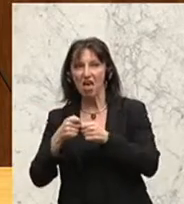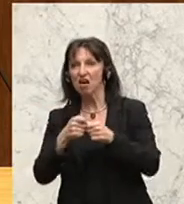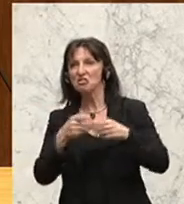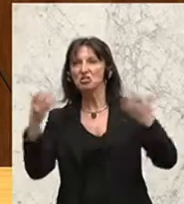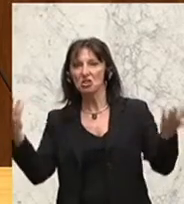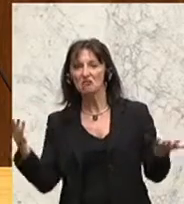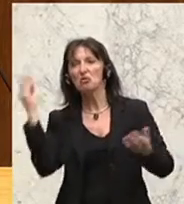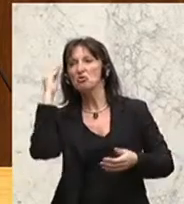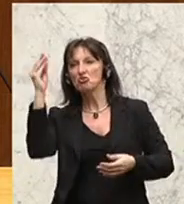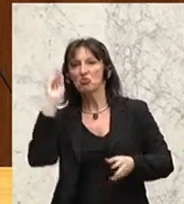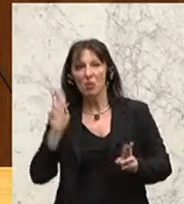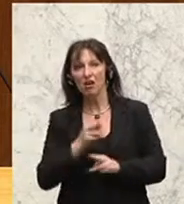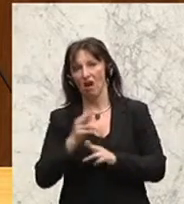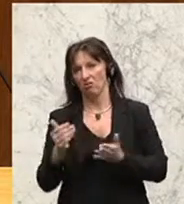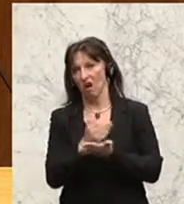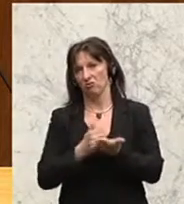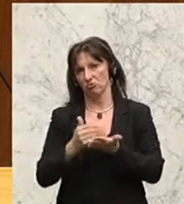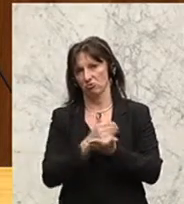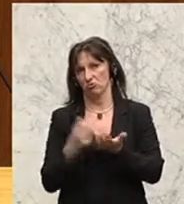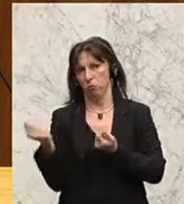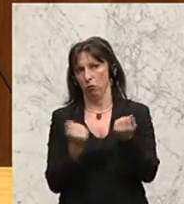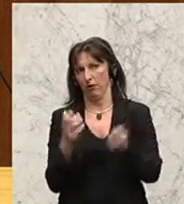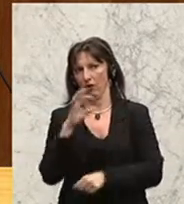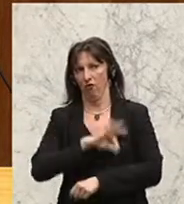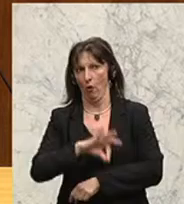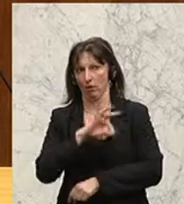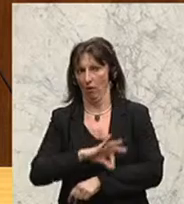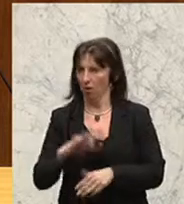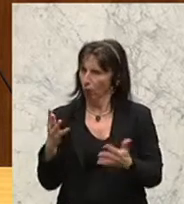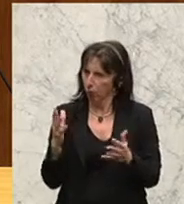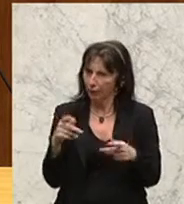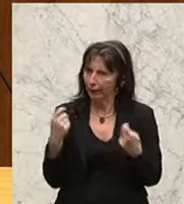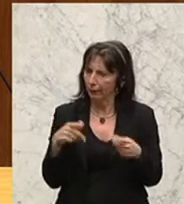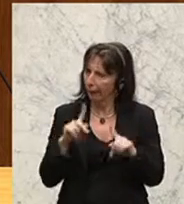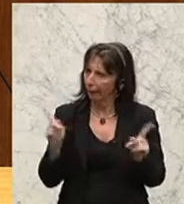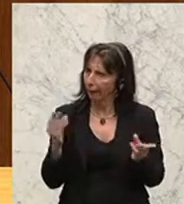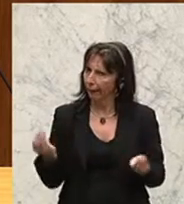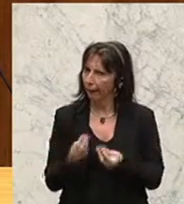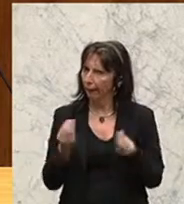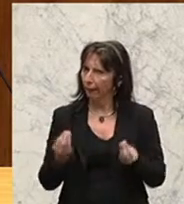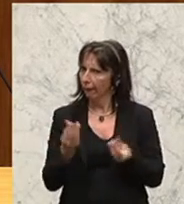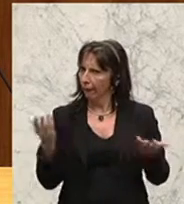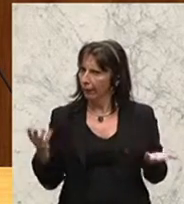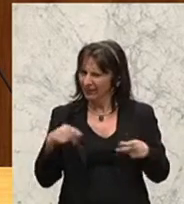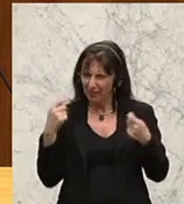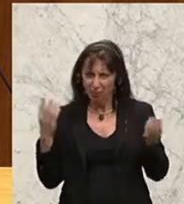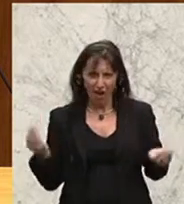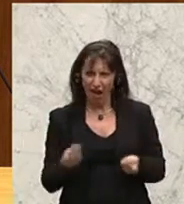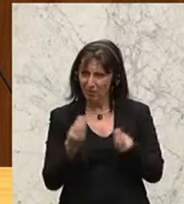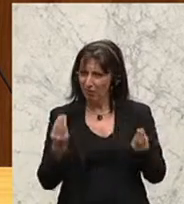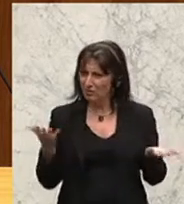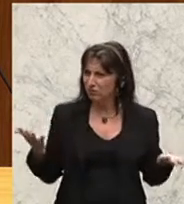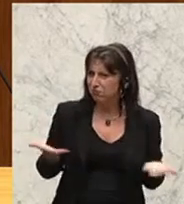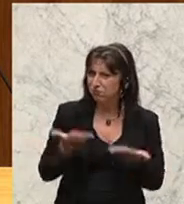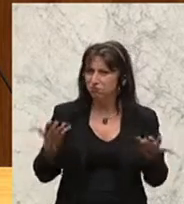Schule. Weil es hat überhaupt keinen Grund, warum Sie da reinregieren. Oder wissen Sie irgendwas, was die da dort vor Ort nicht wissen? Haben Sie